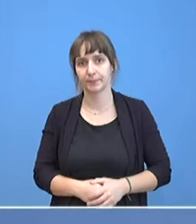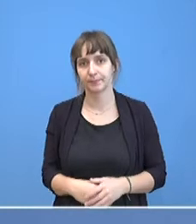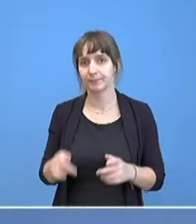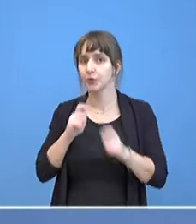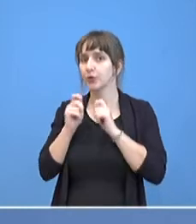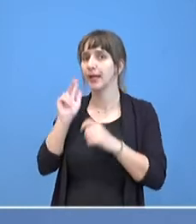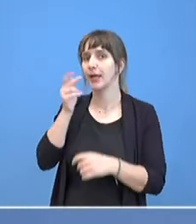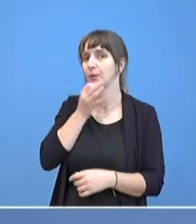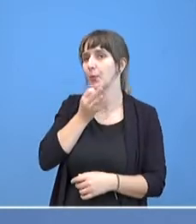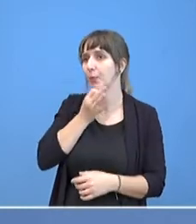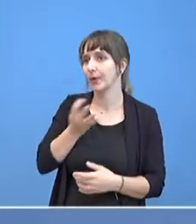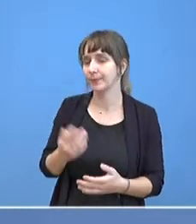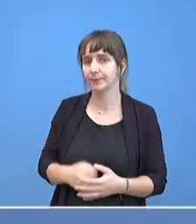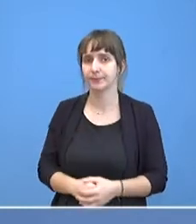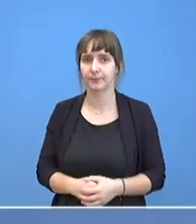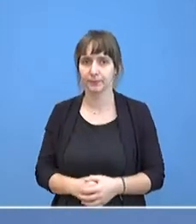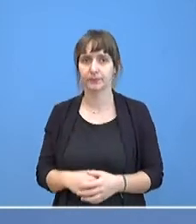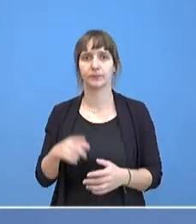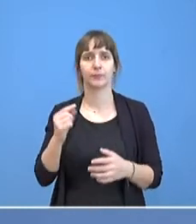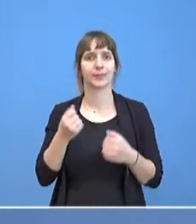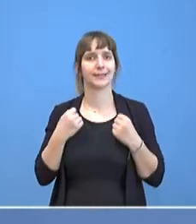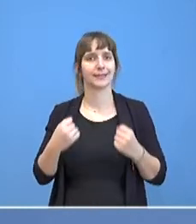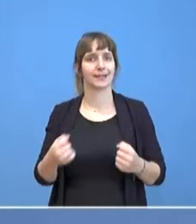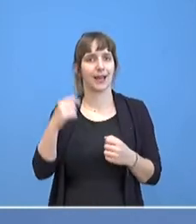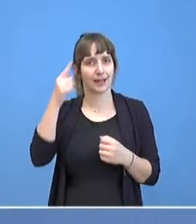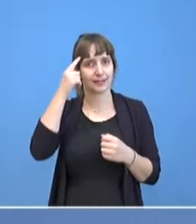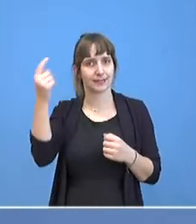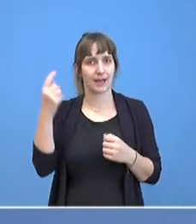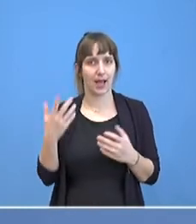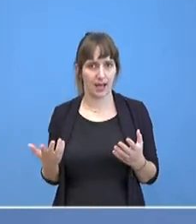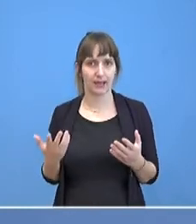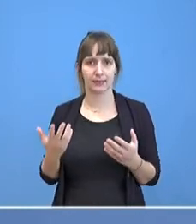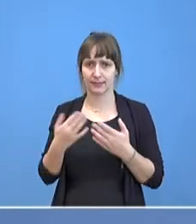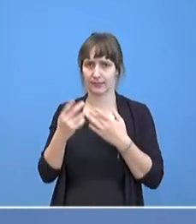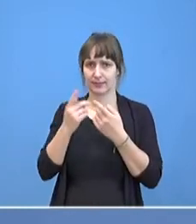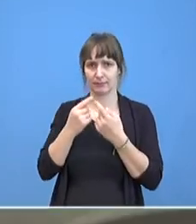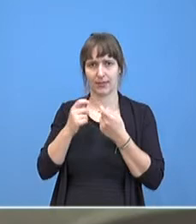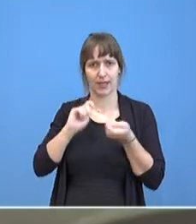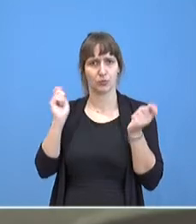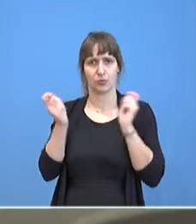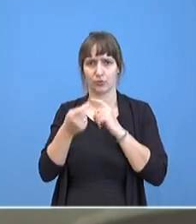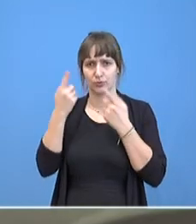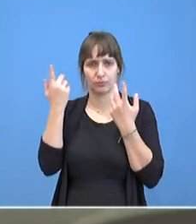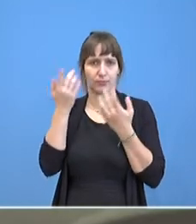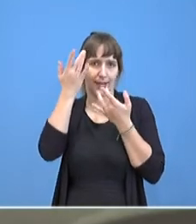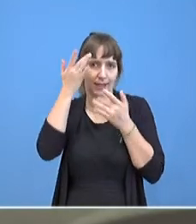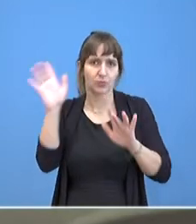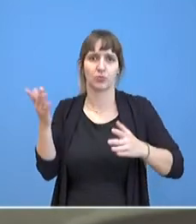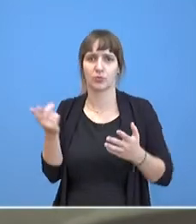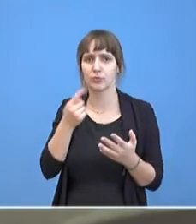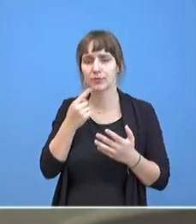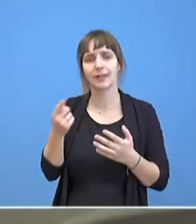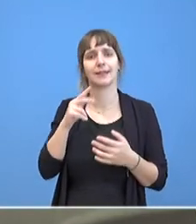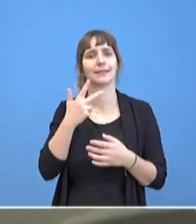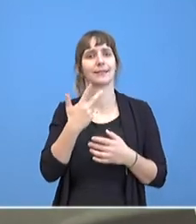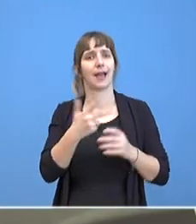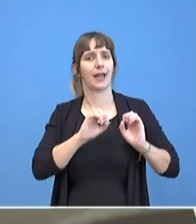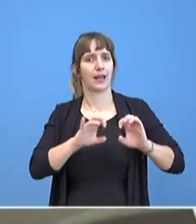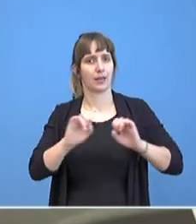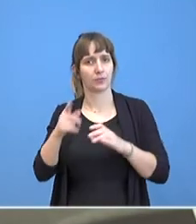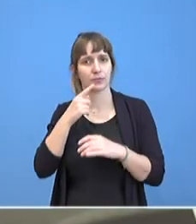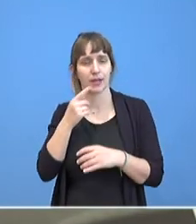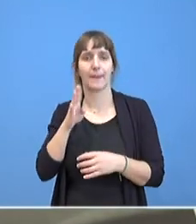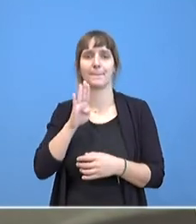Das war, weil Sie die Resolution des Sicherheitsrats angesprochen hatten. Da wurde in drei Erklärungen bestätigt, dass Beckererbach zum